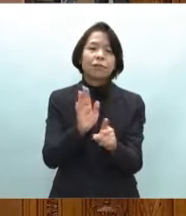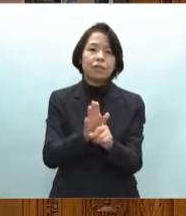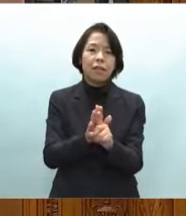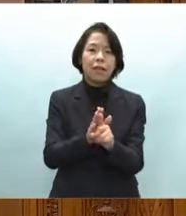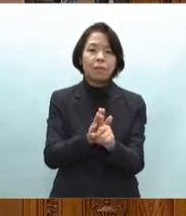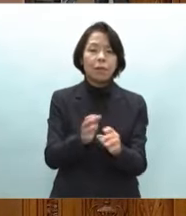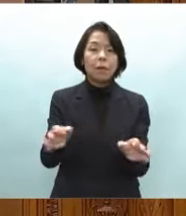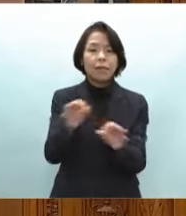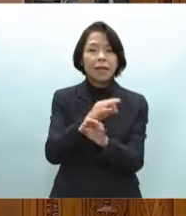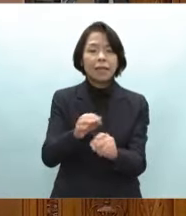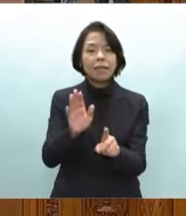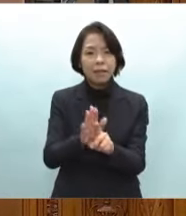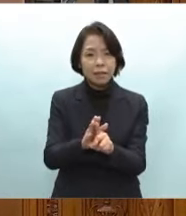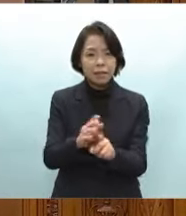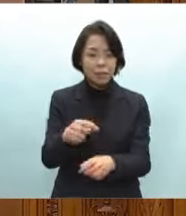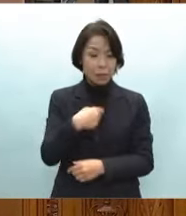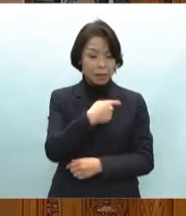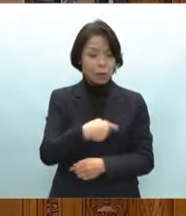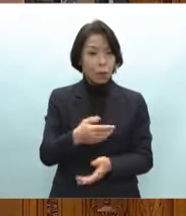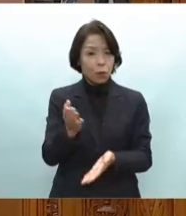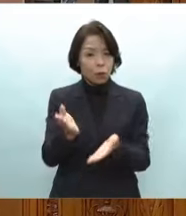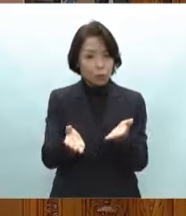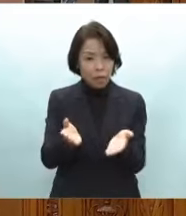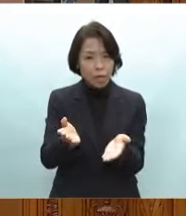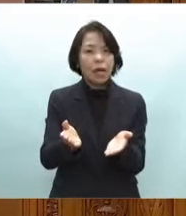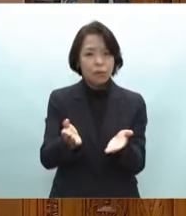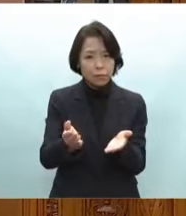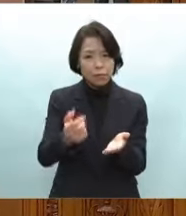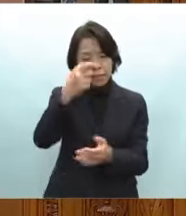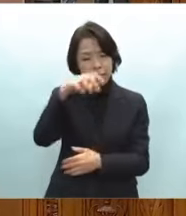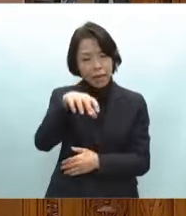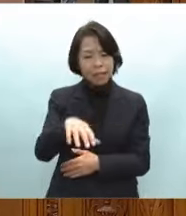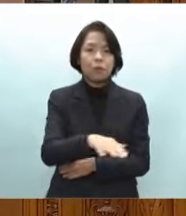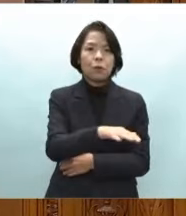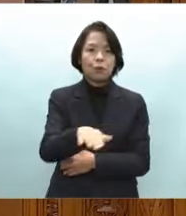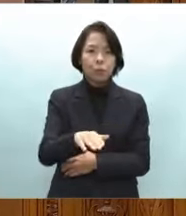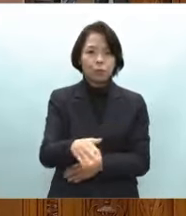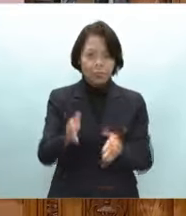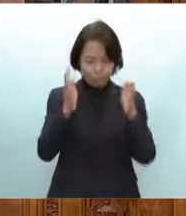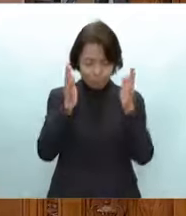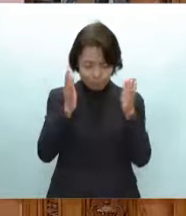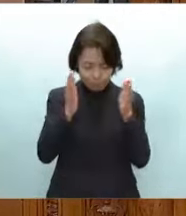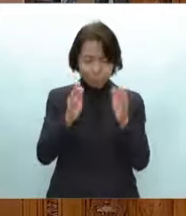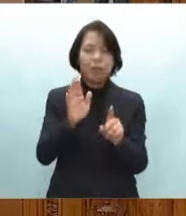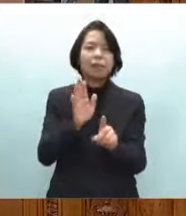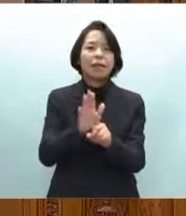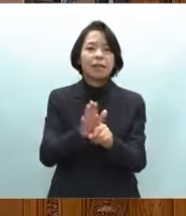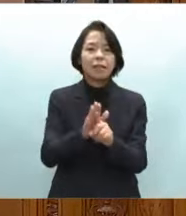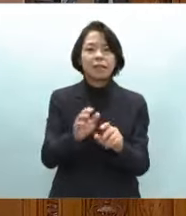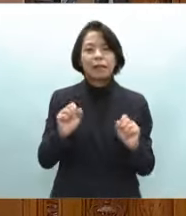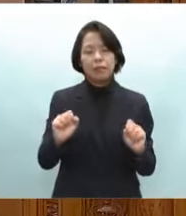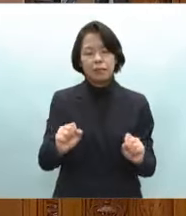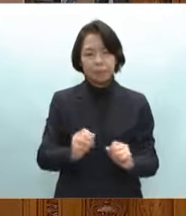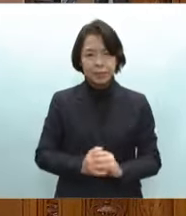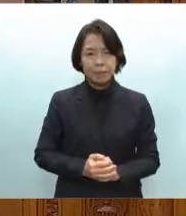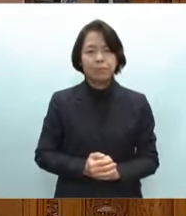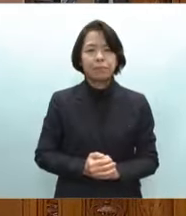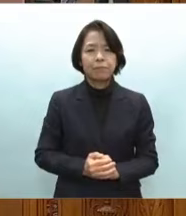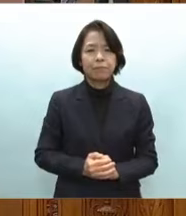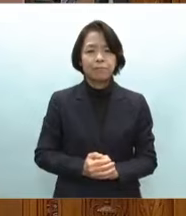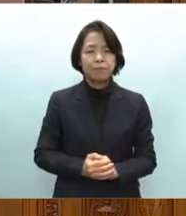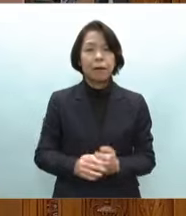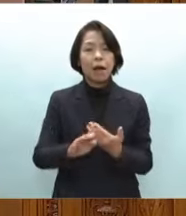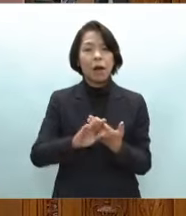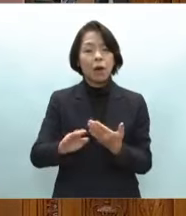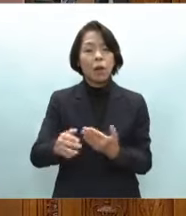そして心のケア等を行い被災地の子どもたちを全力で支えてまいります残余の質